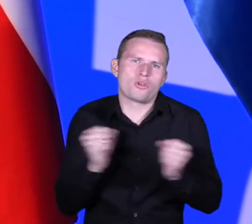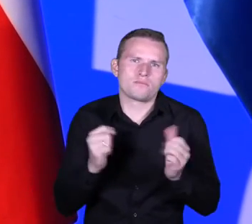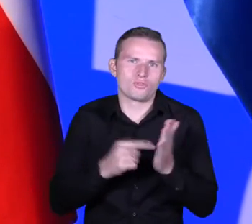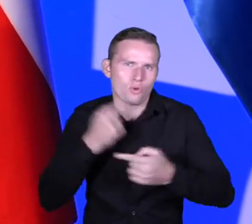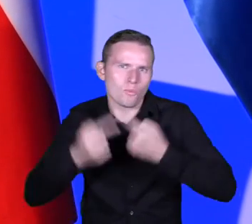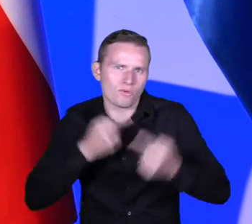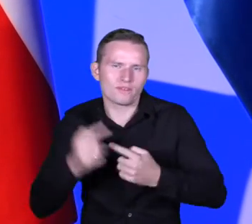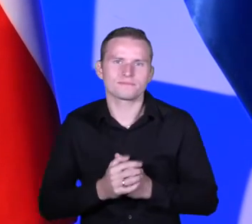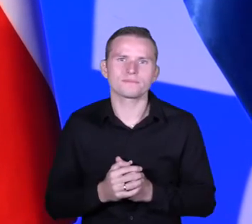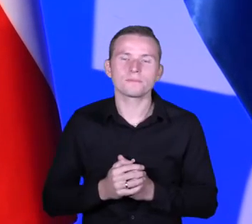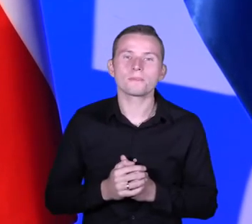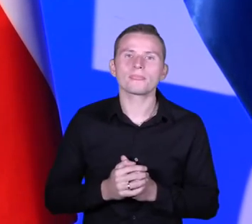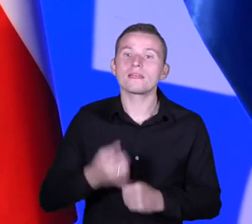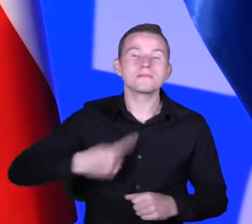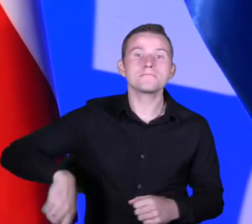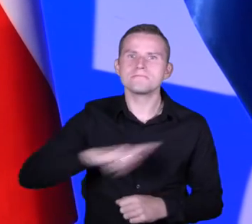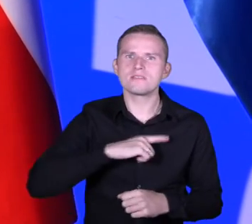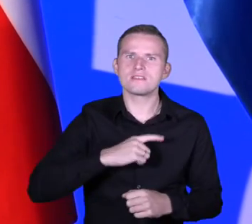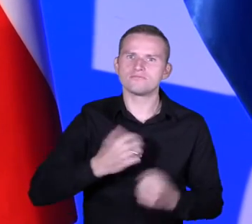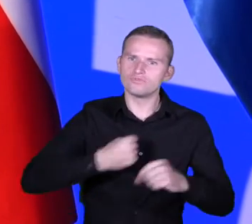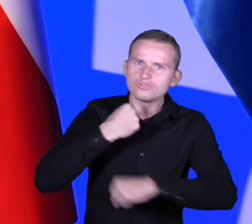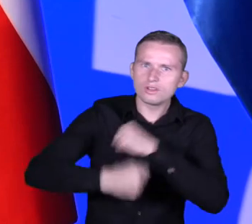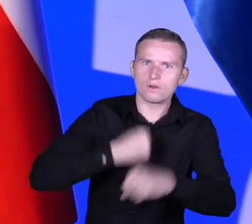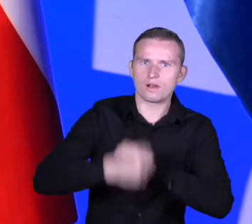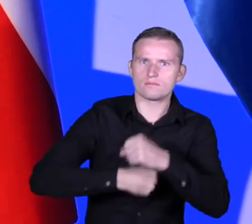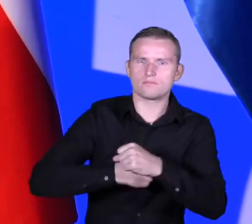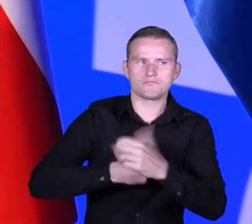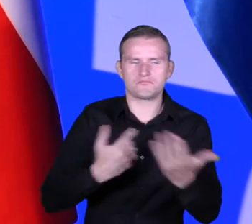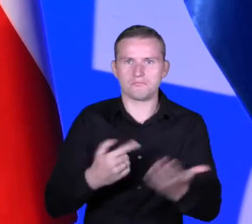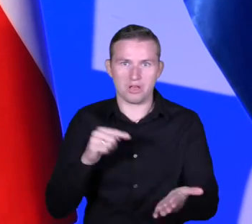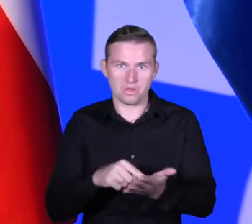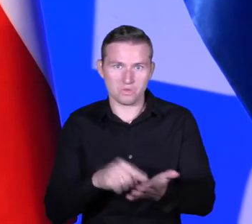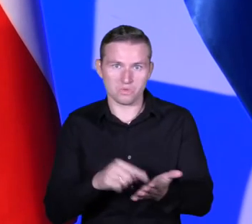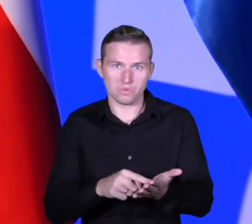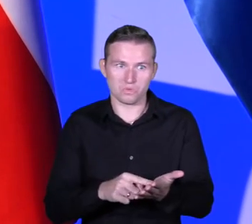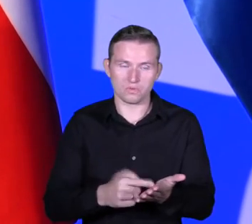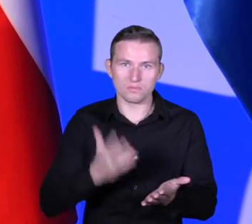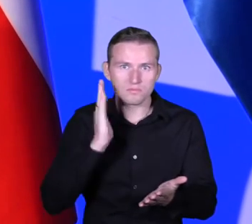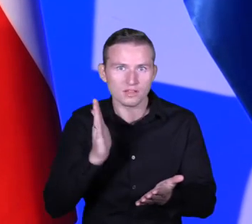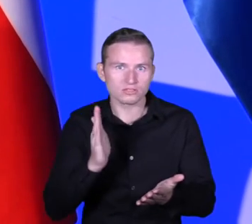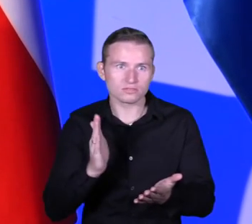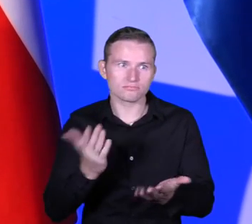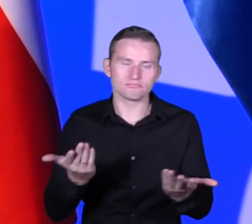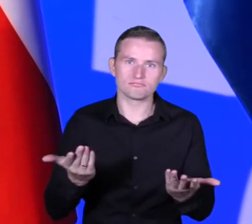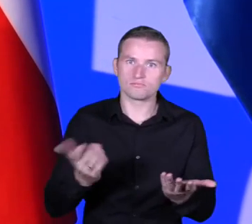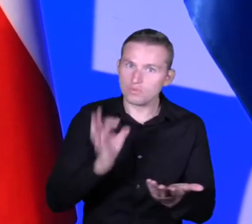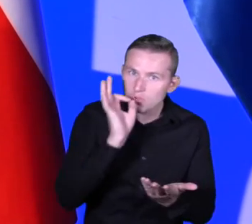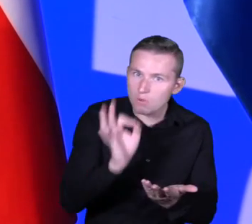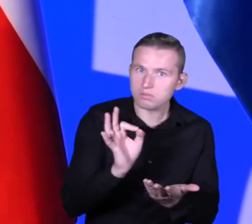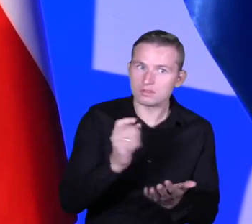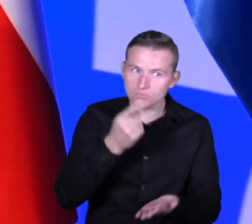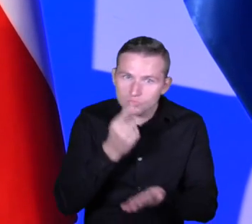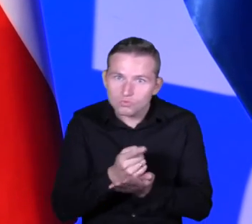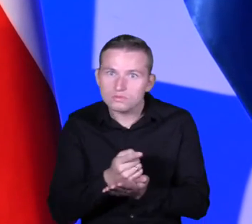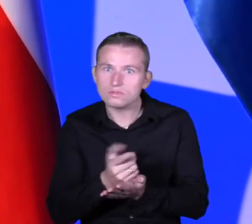Wyzwań pod tytułem dobrze, wypracujemy coś, ale czy to będzie, czy to na jakiś podatny grunt, o którym mówił wspominał pan minister, padnie? Czy tutaj